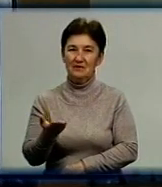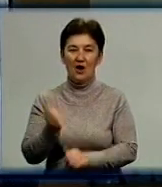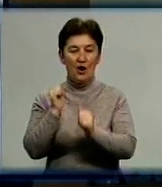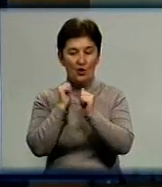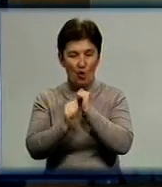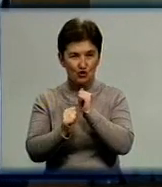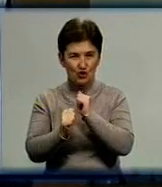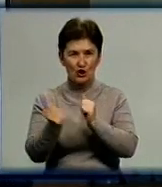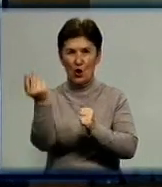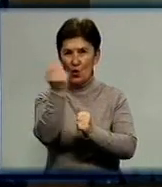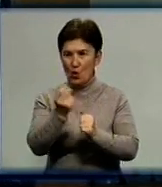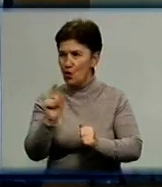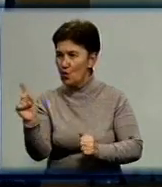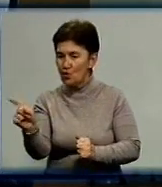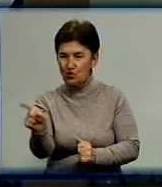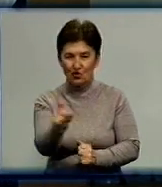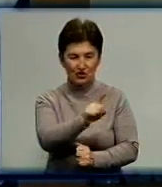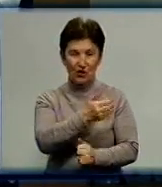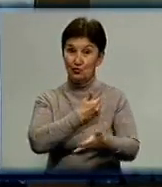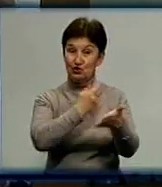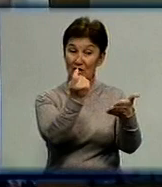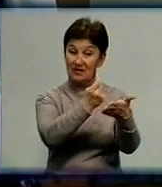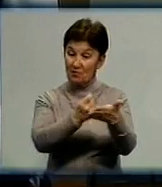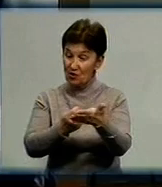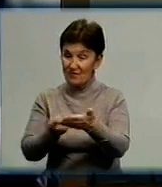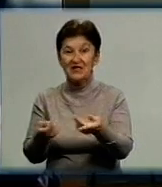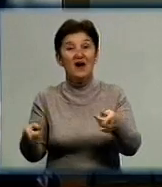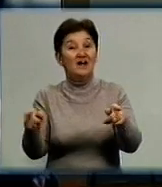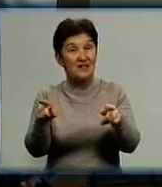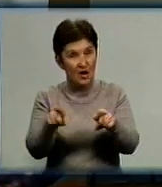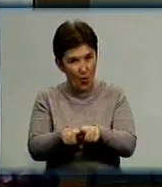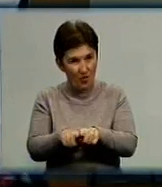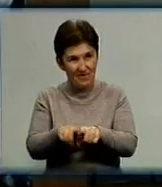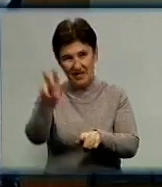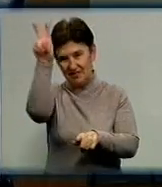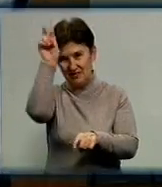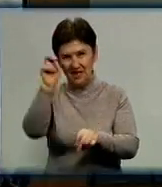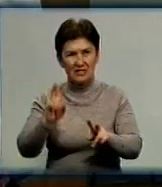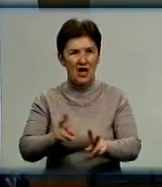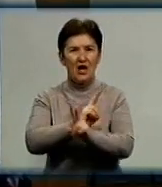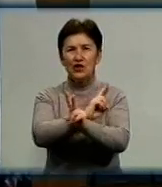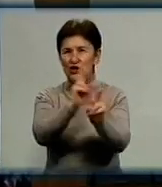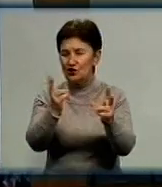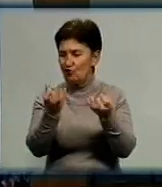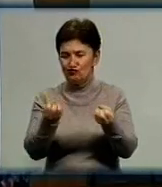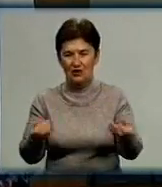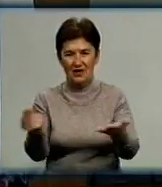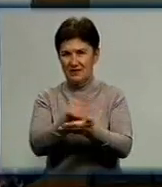художник хоче намалювати такого зайця, якого ніхто ще не малював.